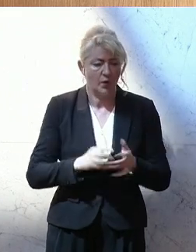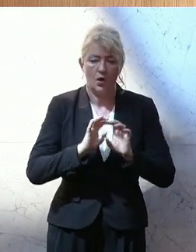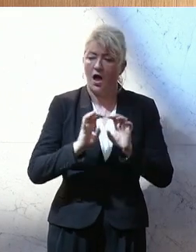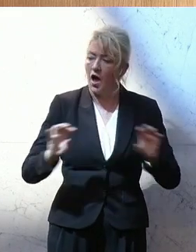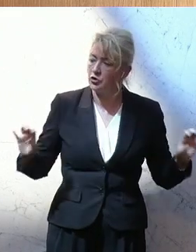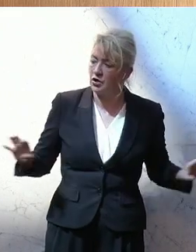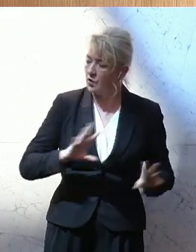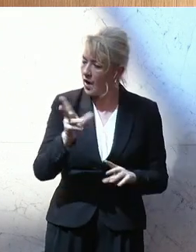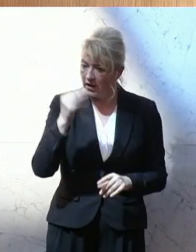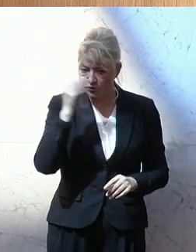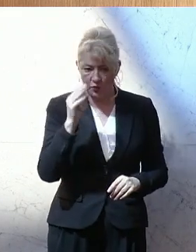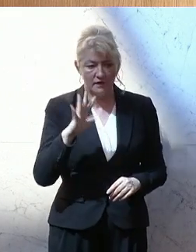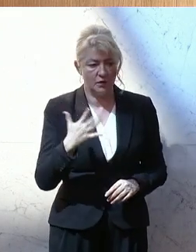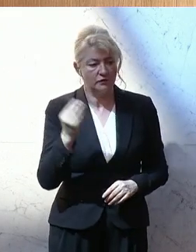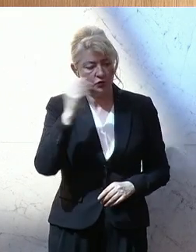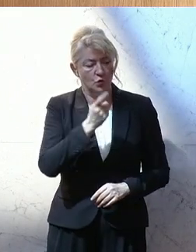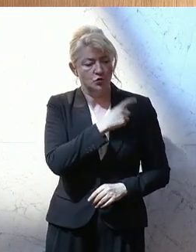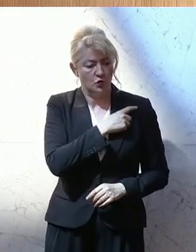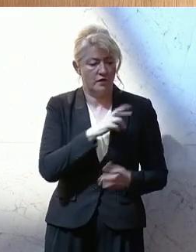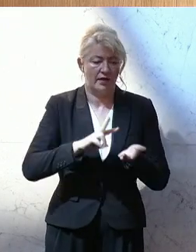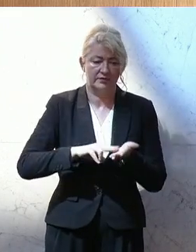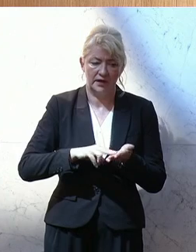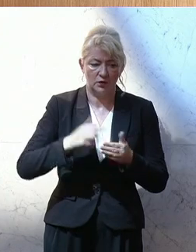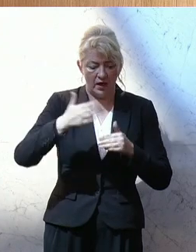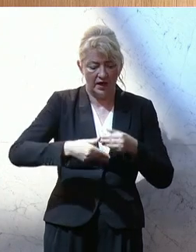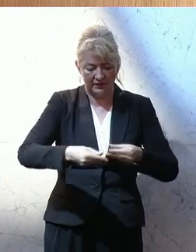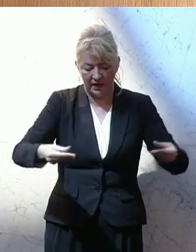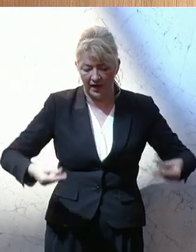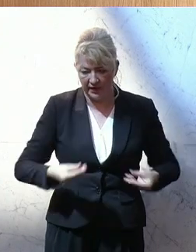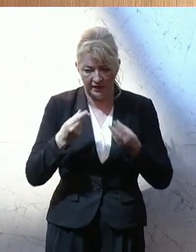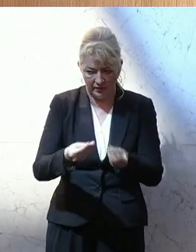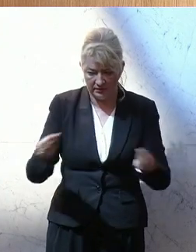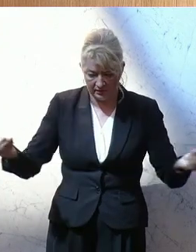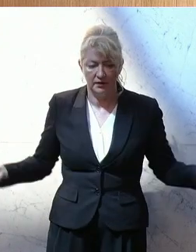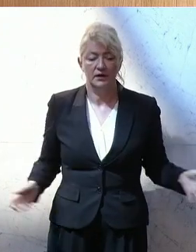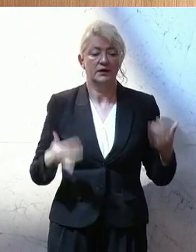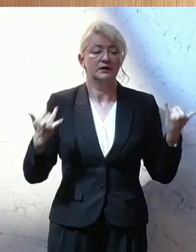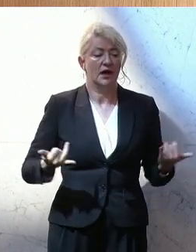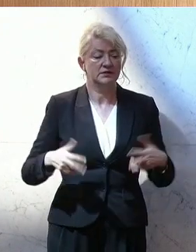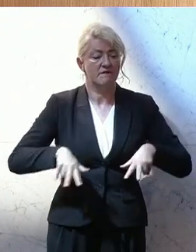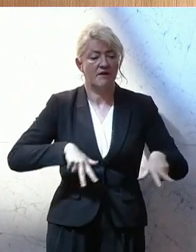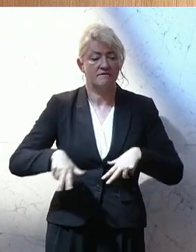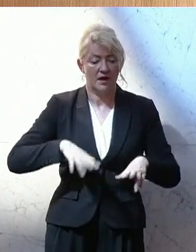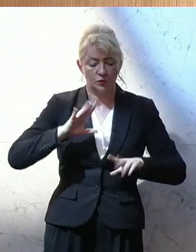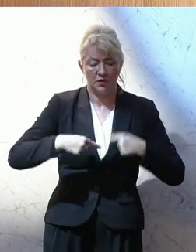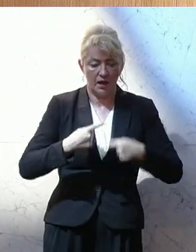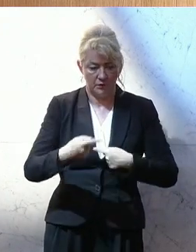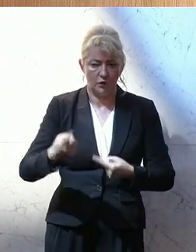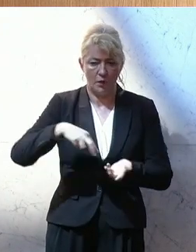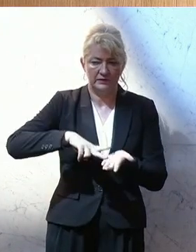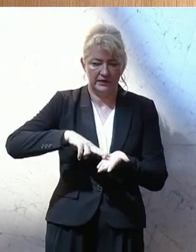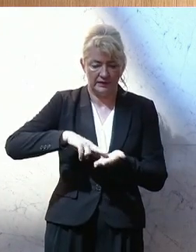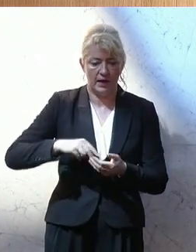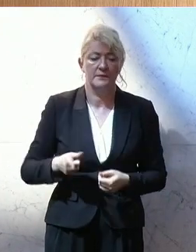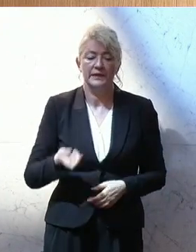und Schüler der fünften Schulstufe mit digitalen Endgeräten werden nun auch die Verwaltungsabläufe digitalisiert.